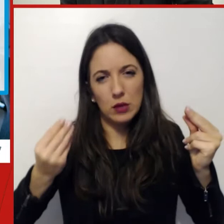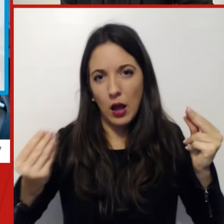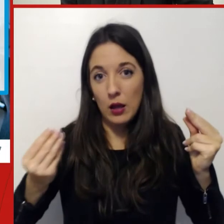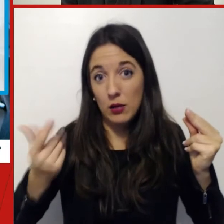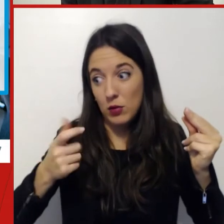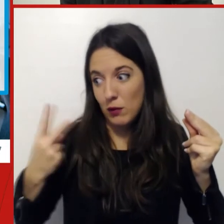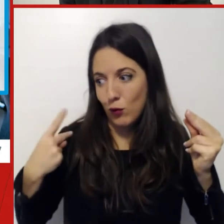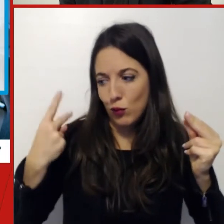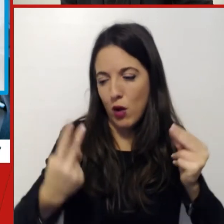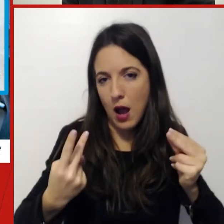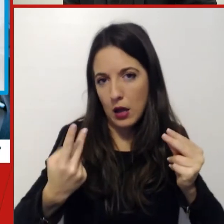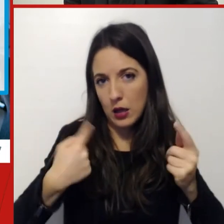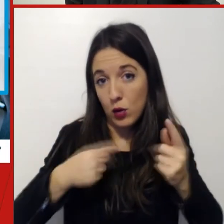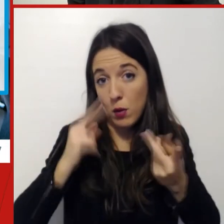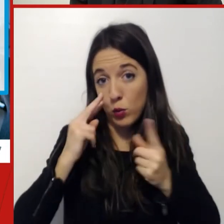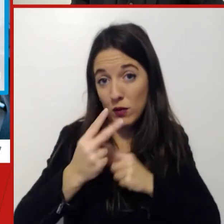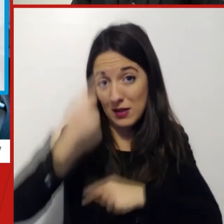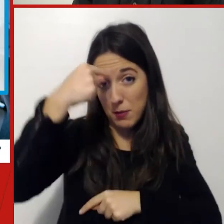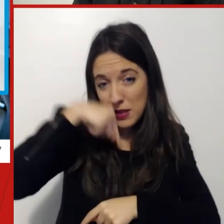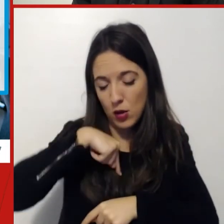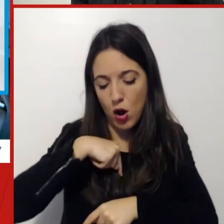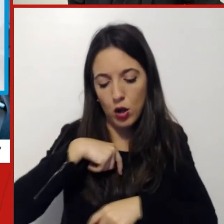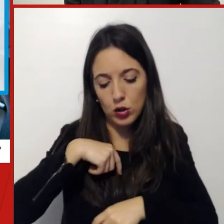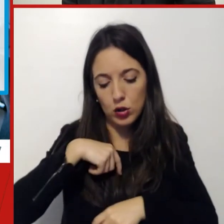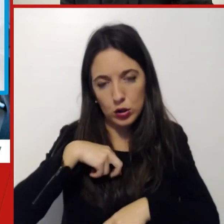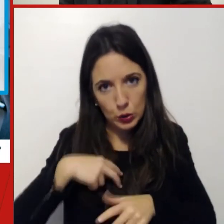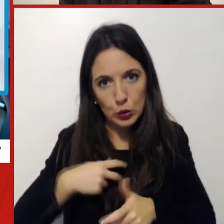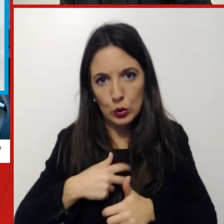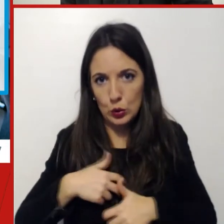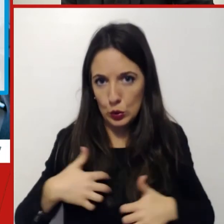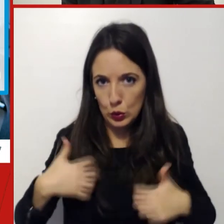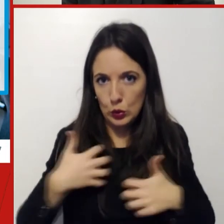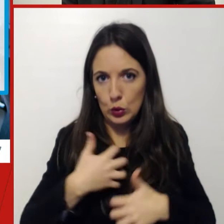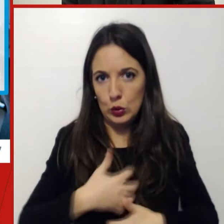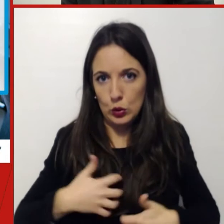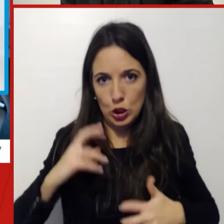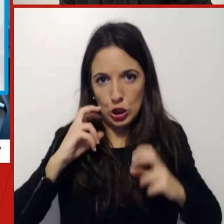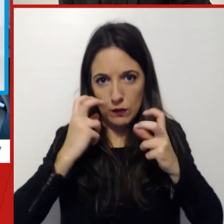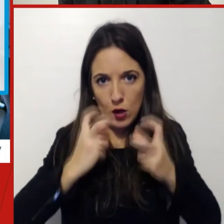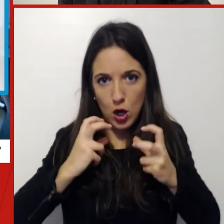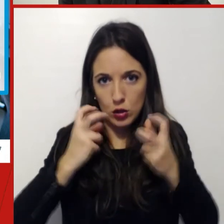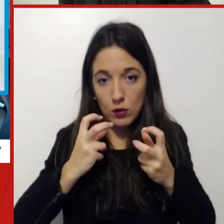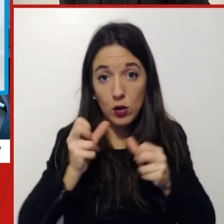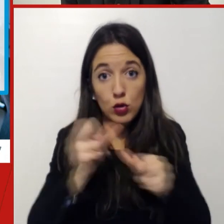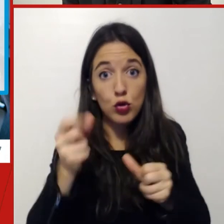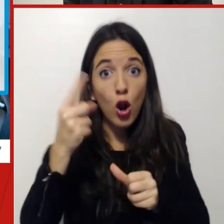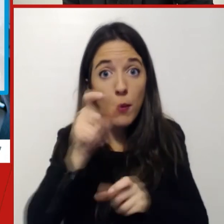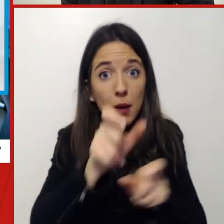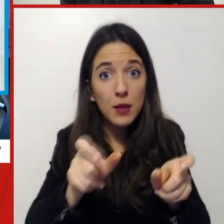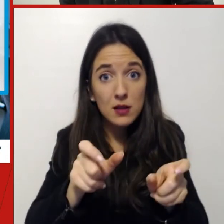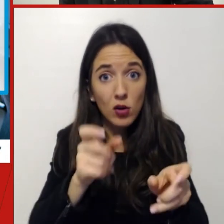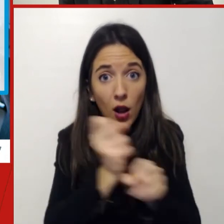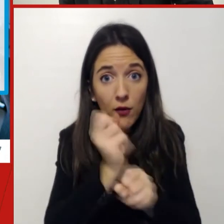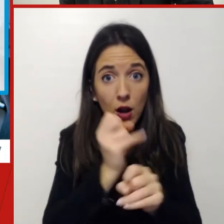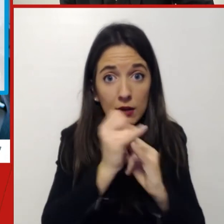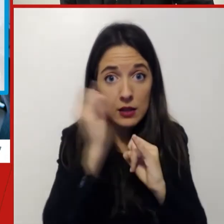e non soltanto chi ha lavorato da remoto, in realtà questo lo abbiamo dimostrato con i dati che abbiamo